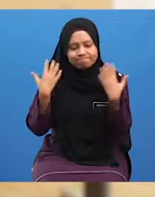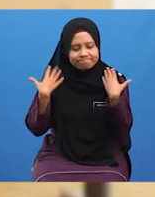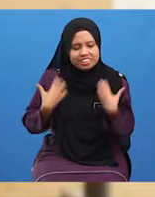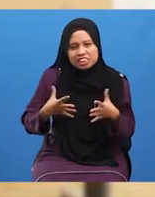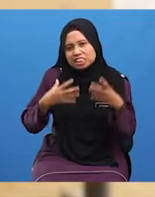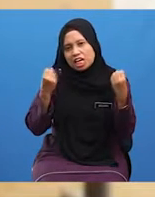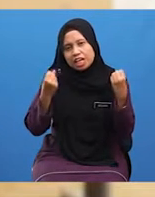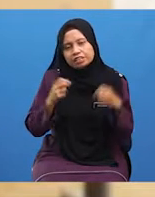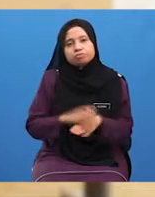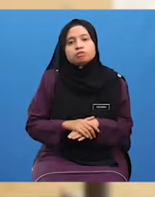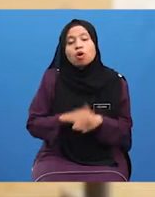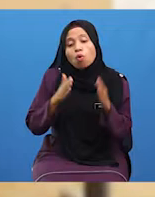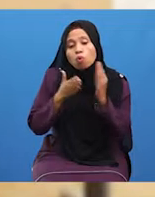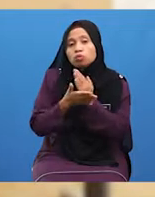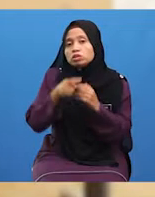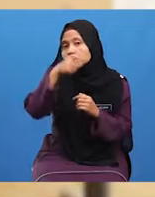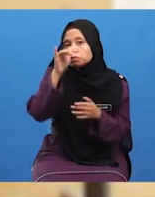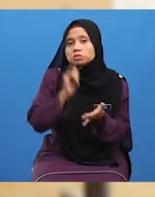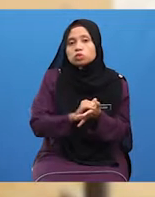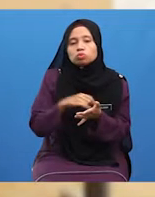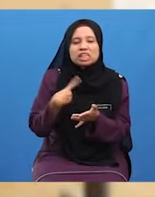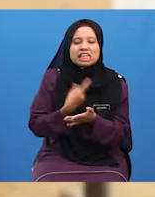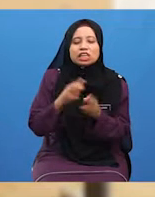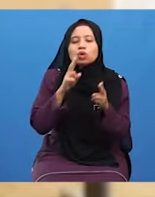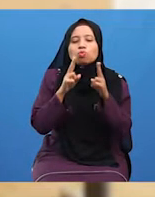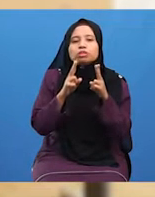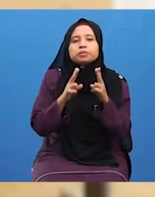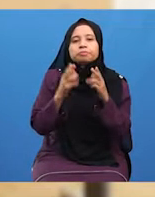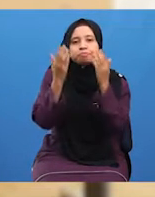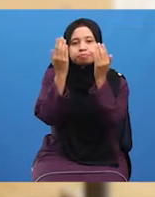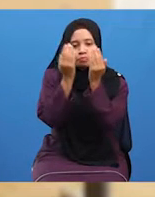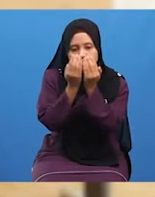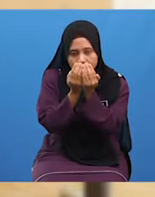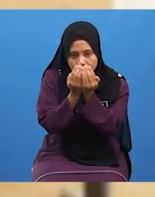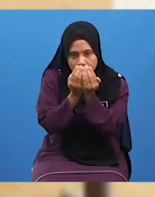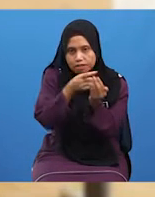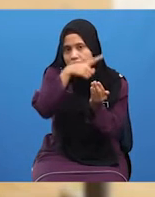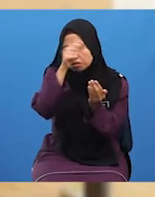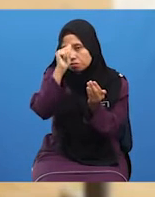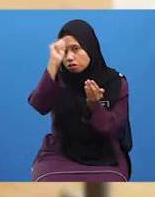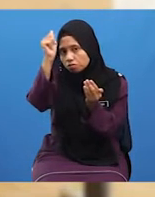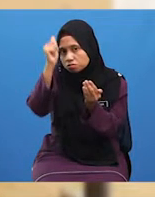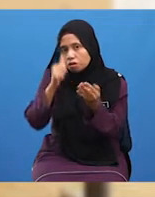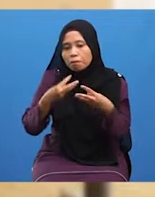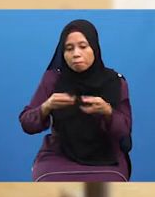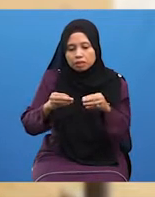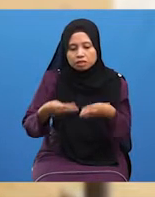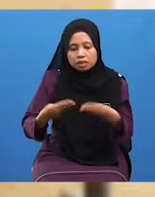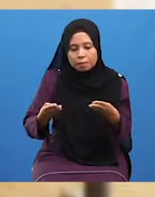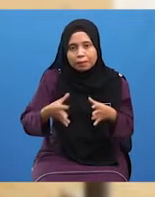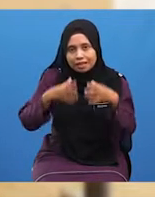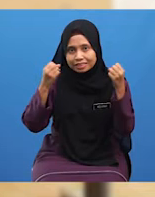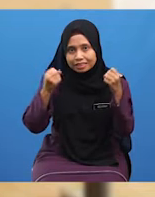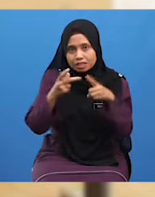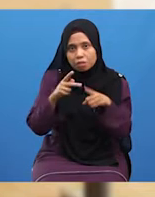Badan Kan Oleh Sebab Itulah Kita Ucapkan Alhamdulillah Kerana Allah Masih Berikan